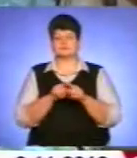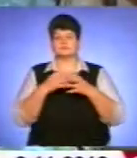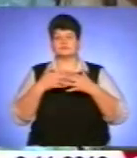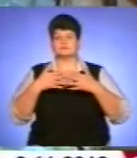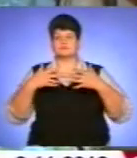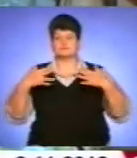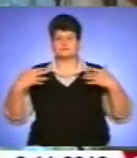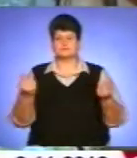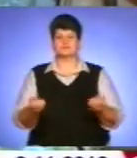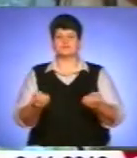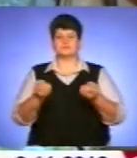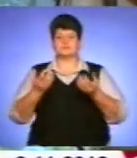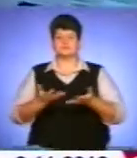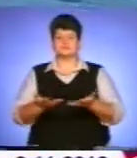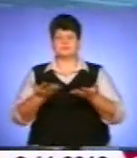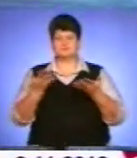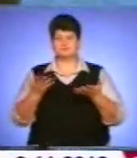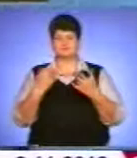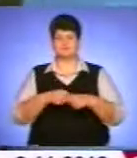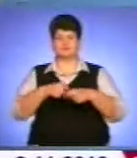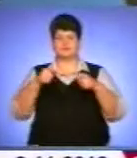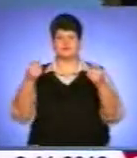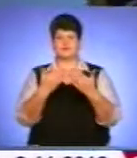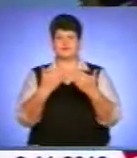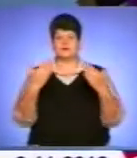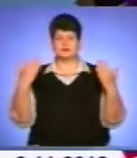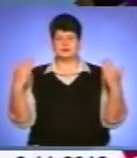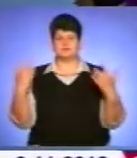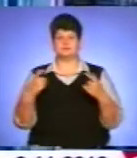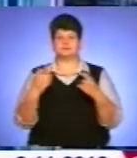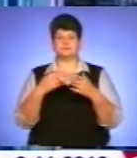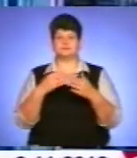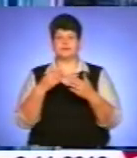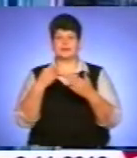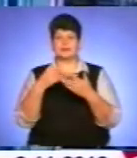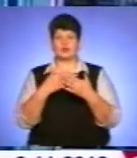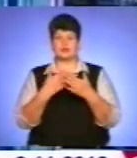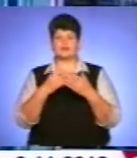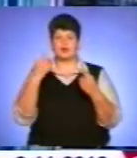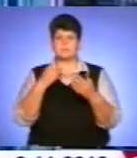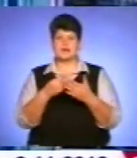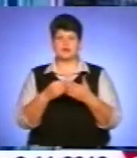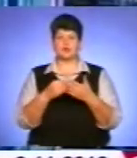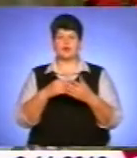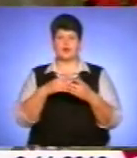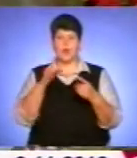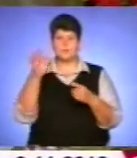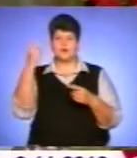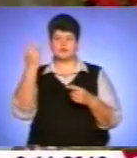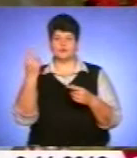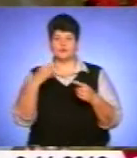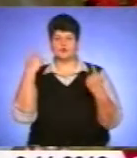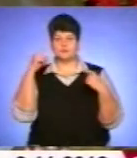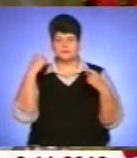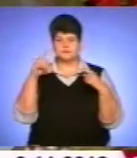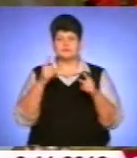звіту сприймалася розгорнута у фойє театру виставка декоративно-прикладного та образотворчого мистецтва справжніх шедеврів